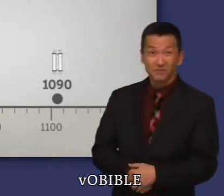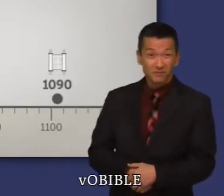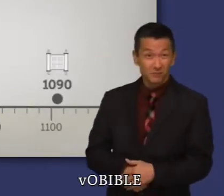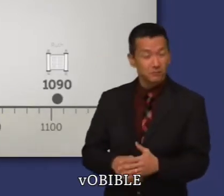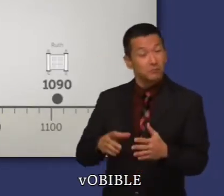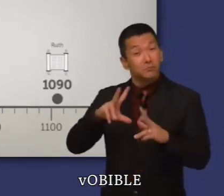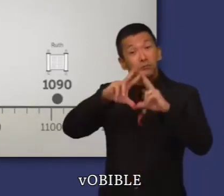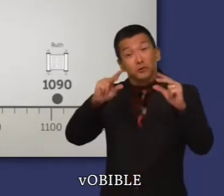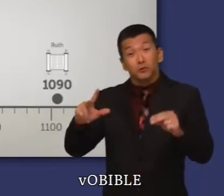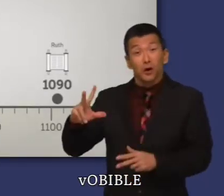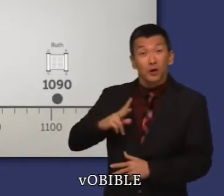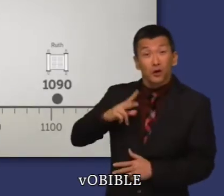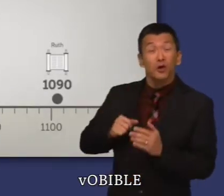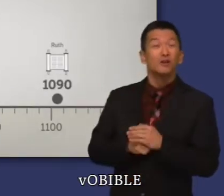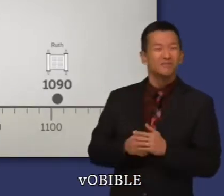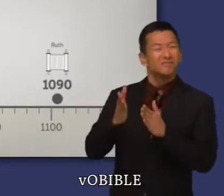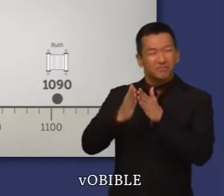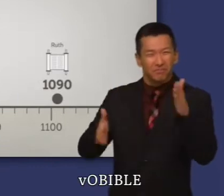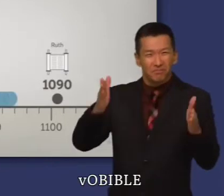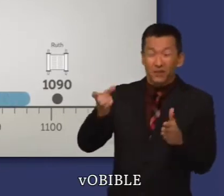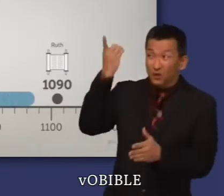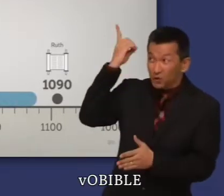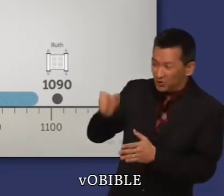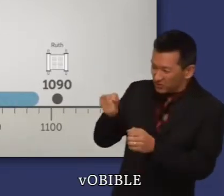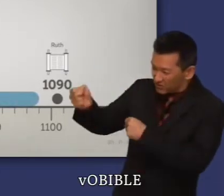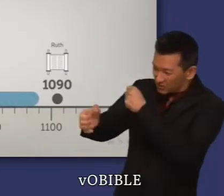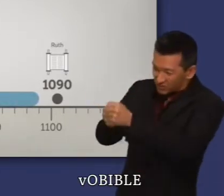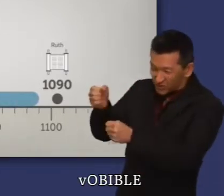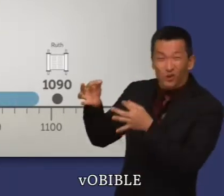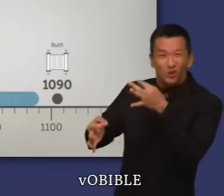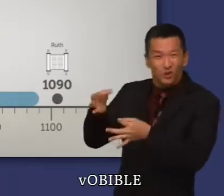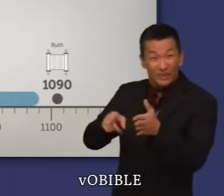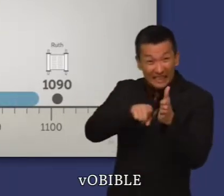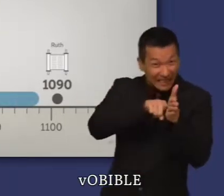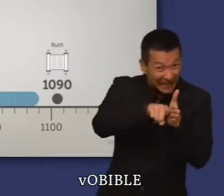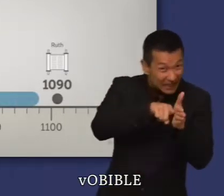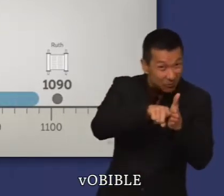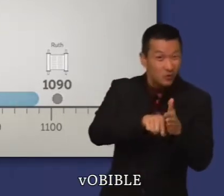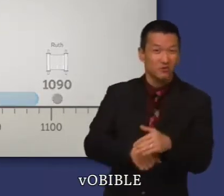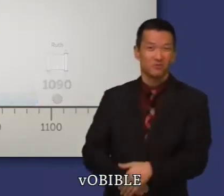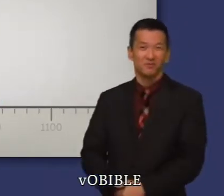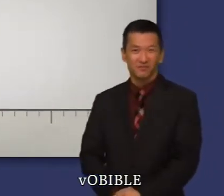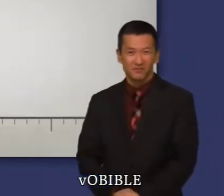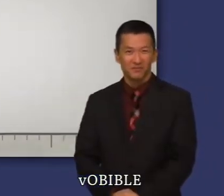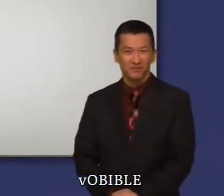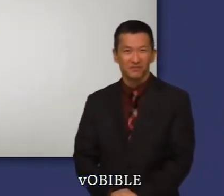1090 avant notre ère. Les événements qui y sont racontés se sont déroulés au début de l'époque des juges.